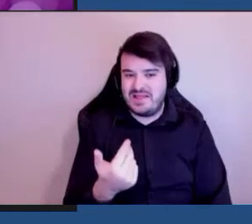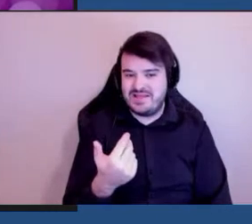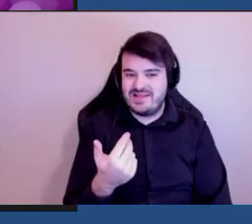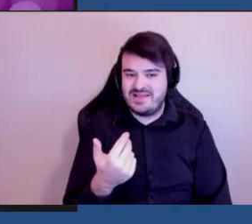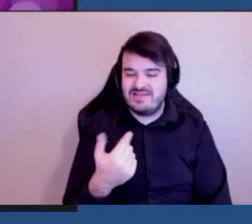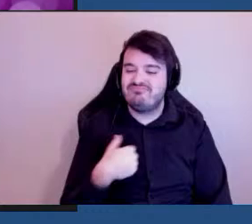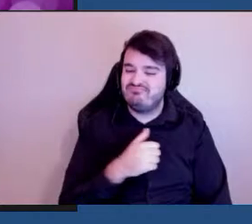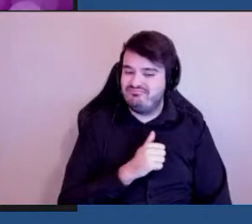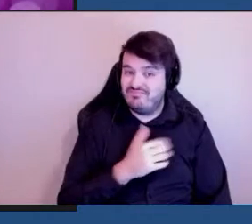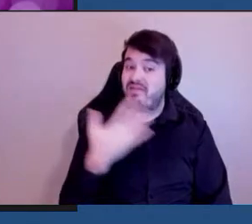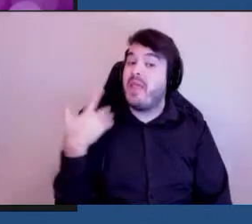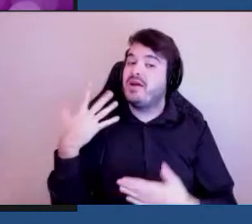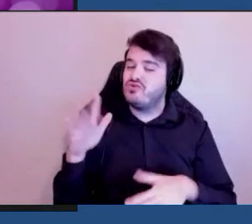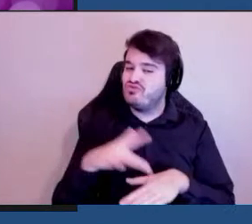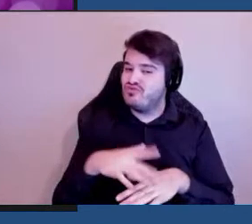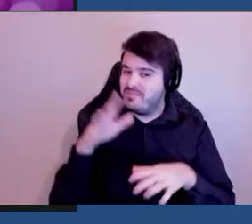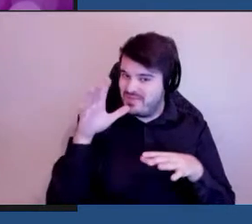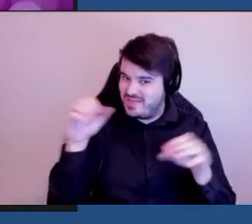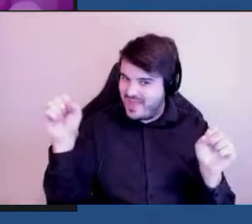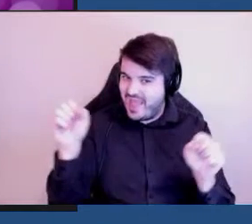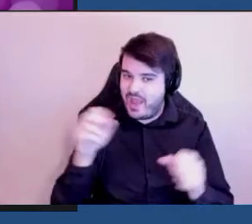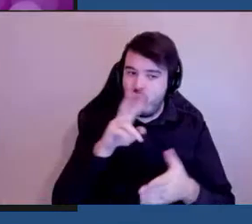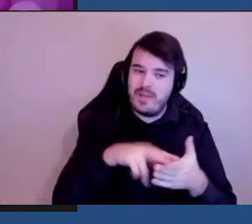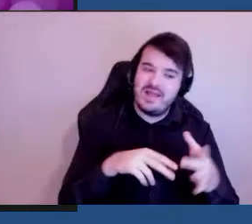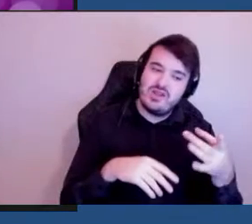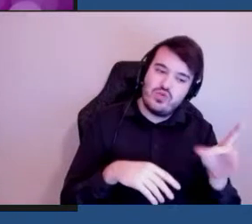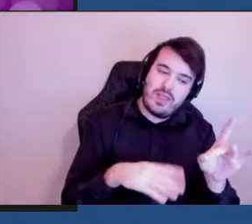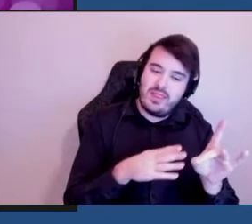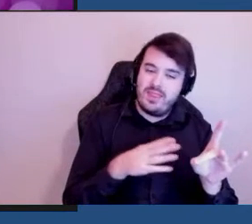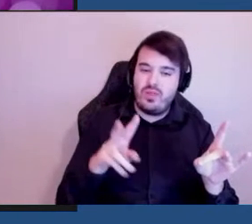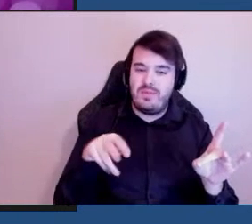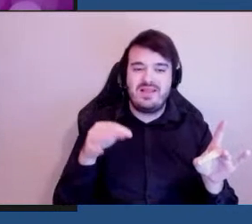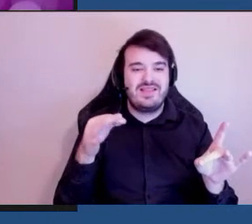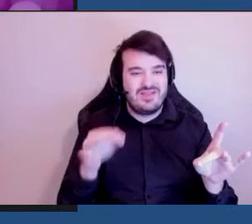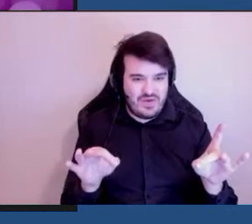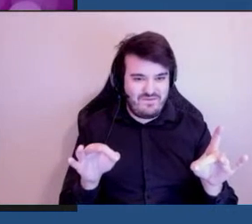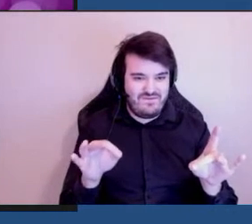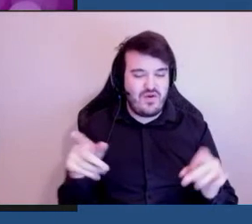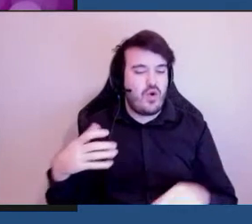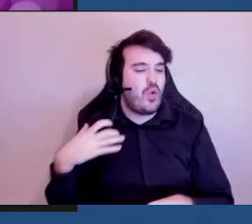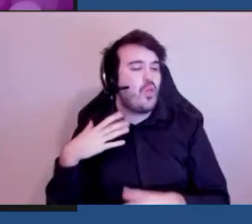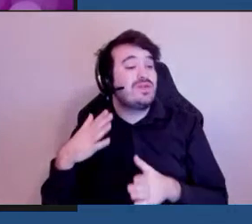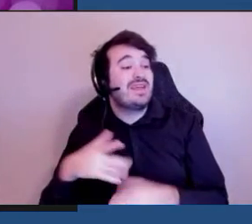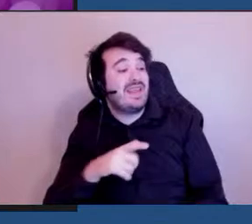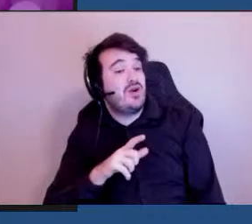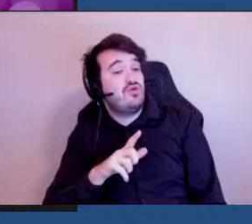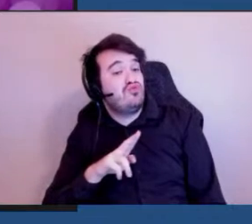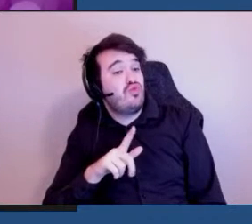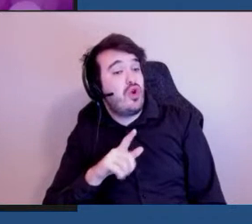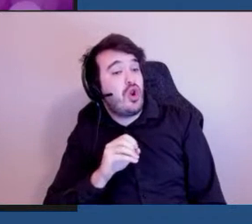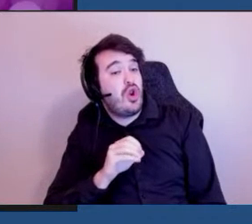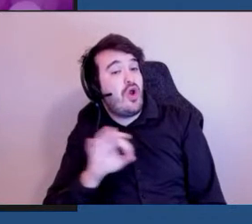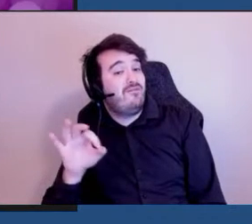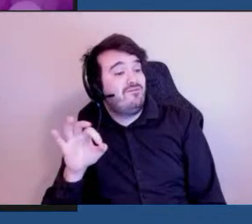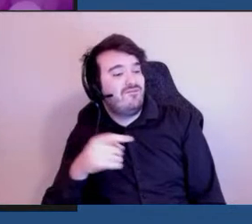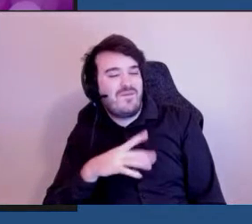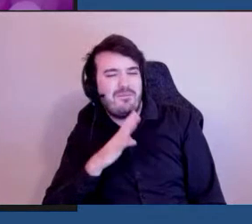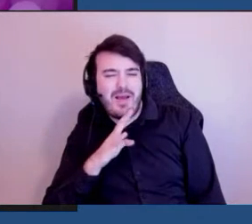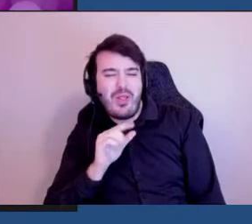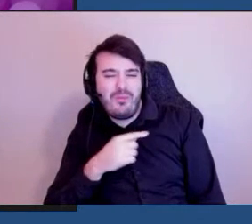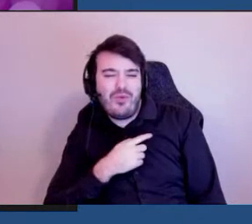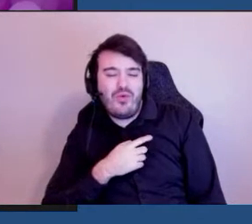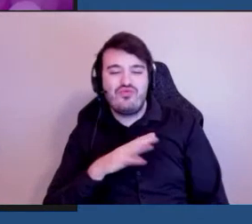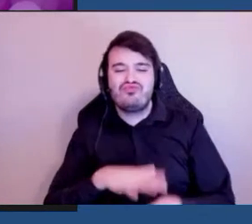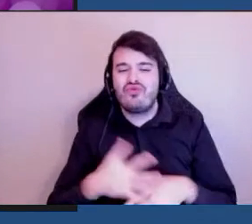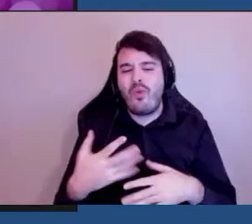'étais le président de 2018 à 2019. Le conseiller Lulaf a parlé un petit peu du